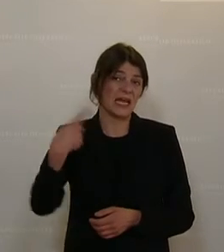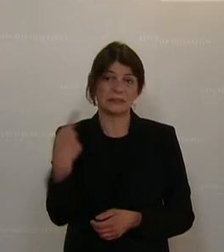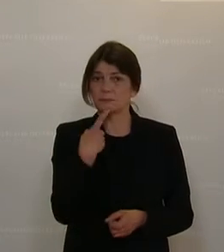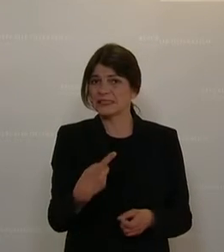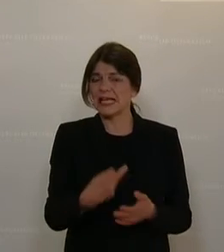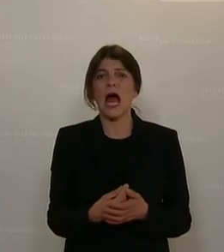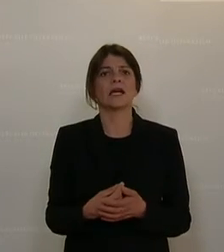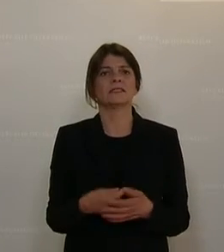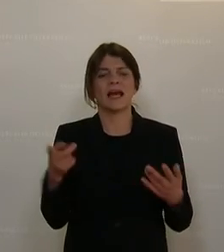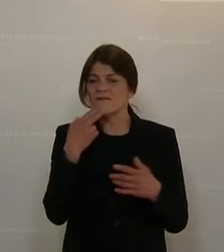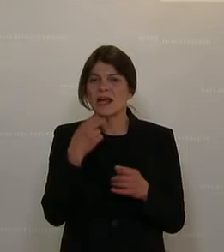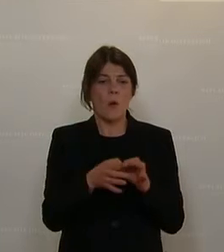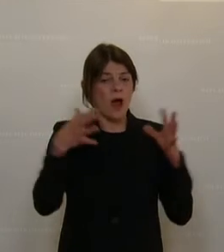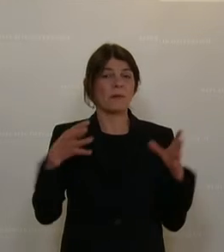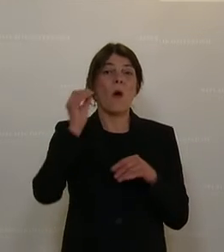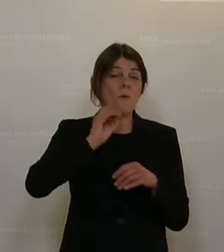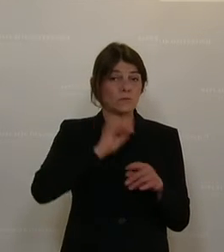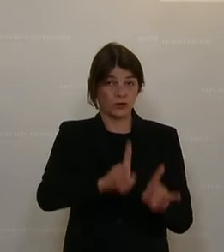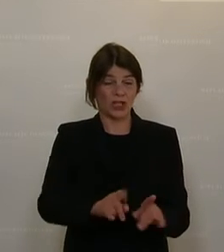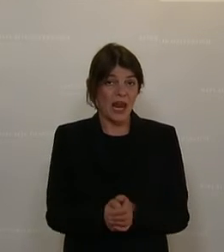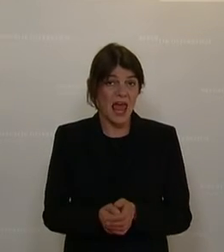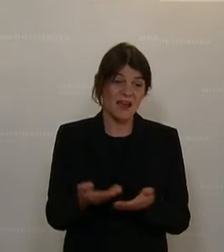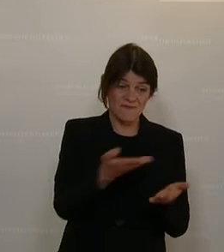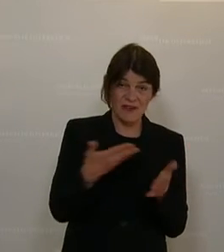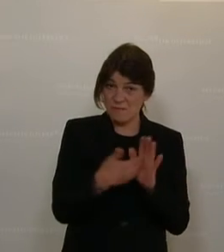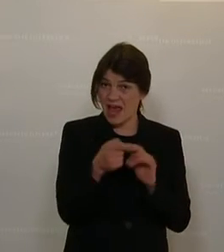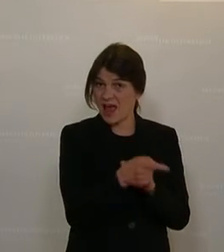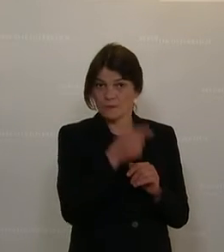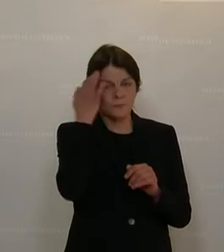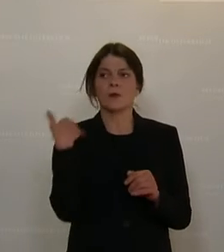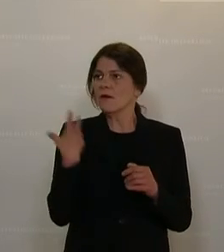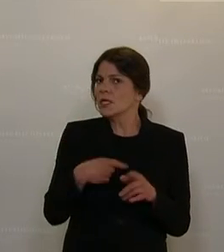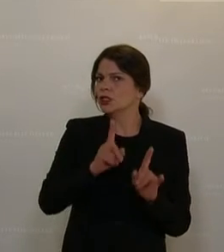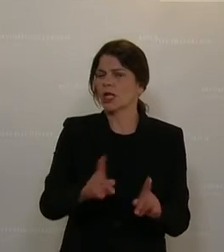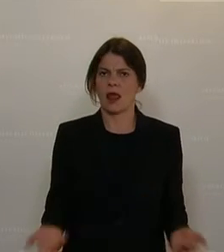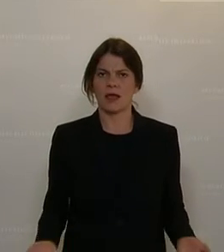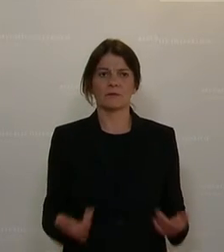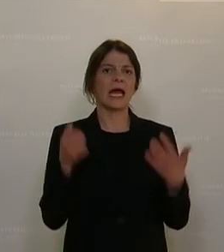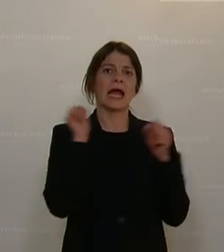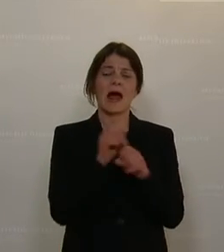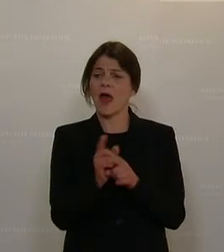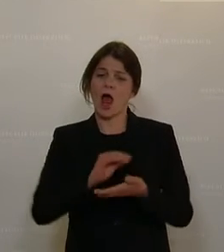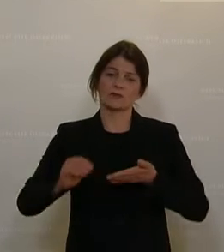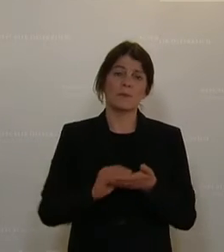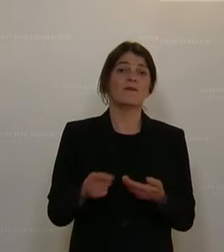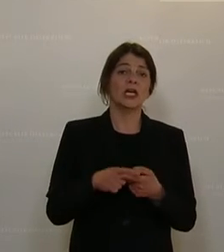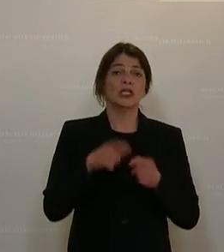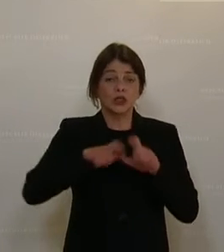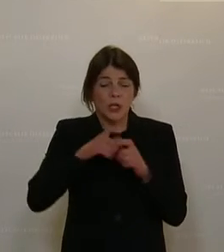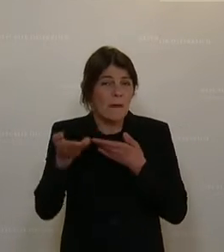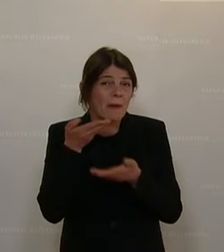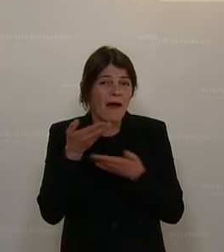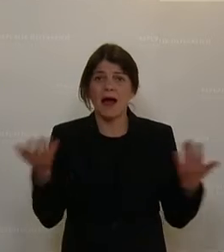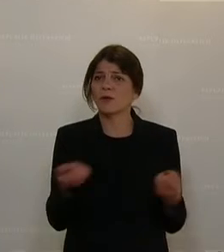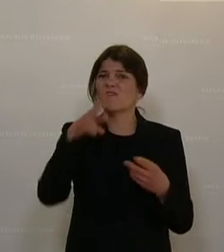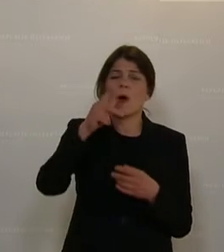diese unabhängige Ombudsstelle eventuell thematisiert werden soll, wiederum eine Stelle. Man hätte auch reinschreiben können, Schuldnerberatung oder man